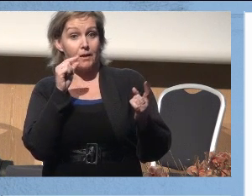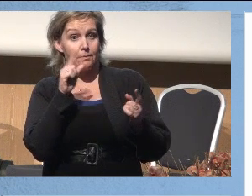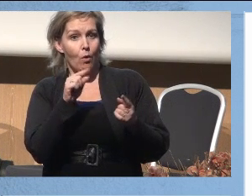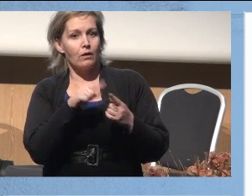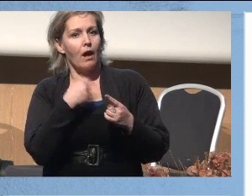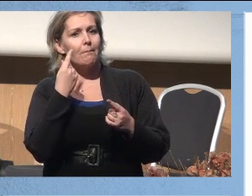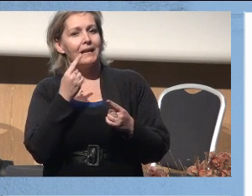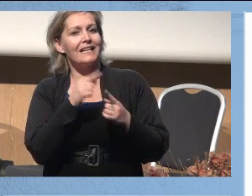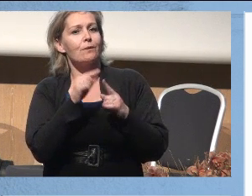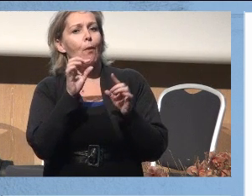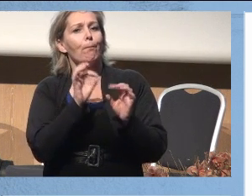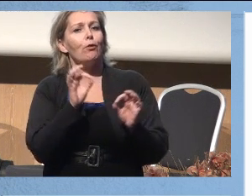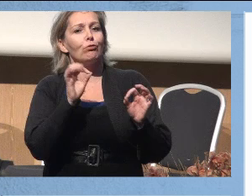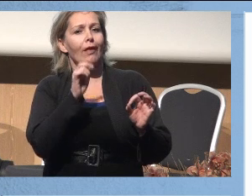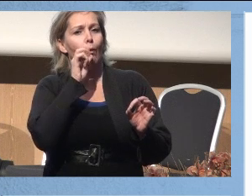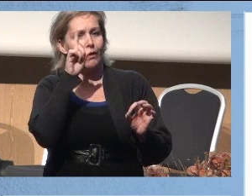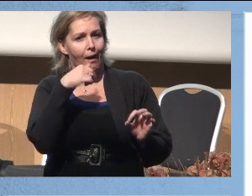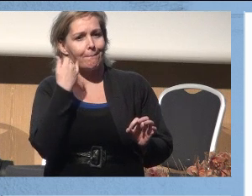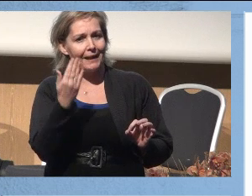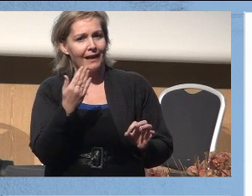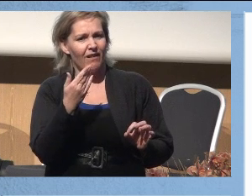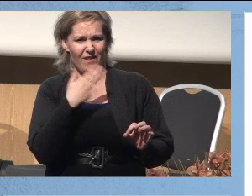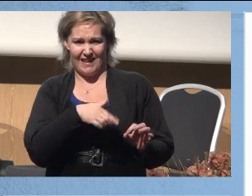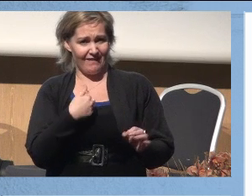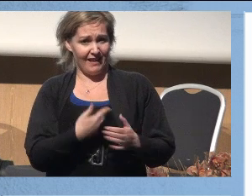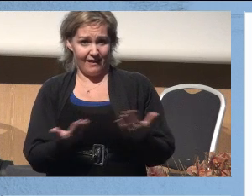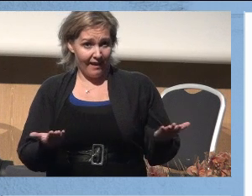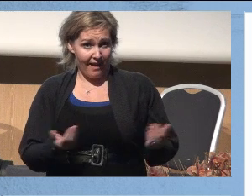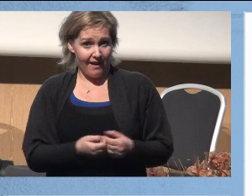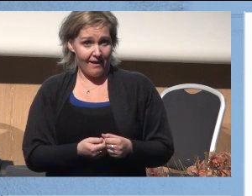bli litt av noen pynteord, og det vil vi jo ikke.